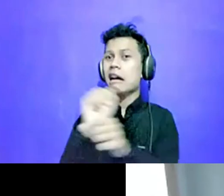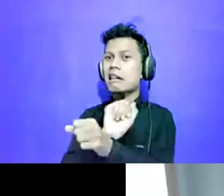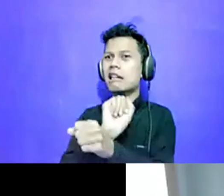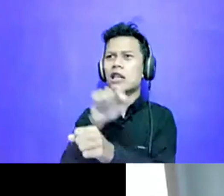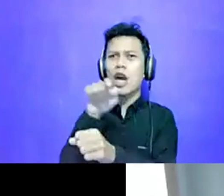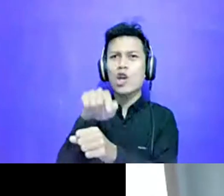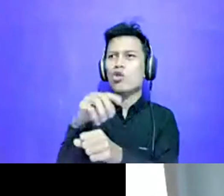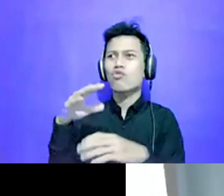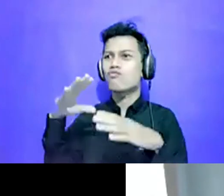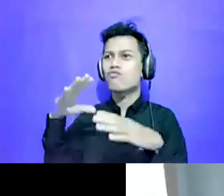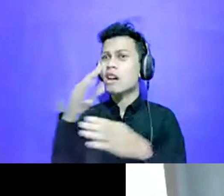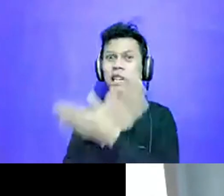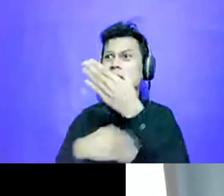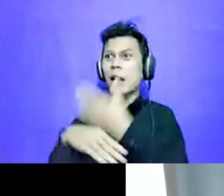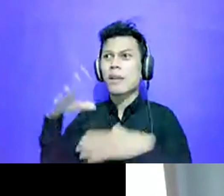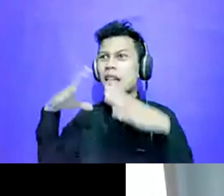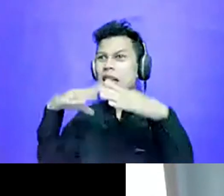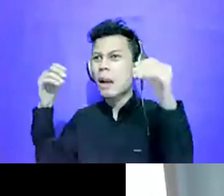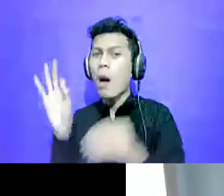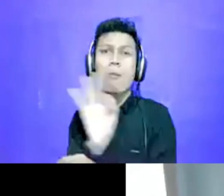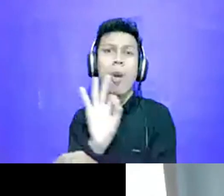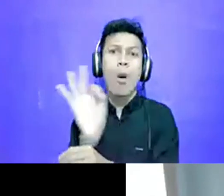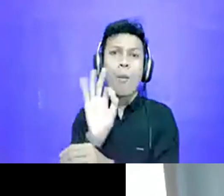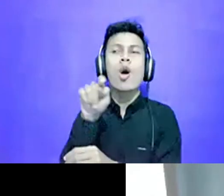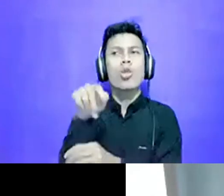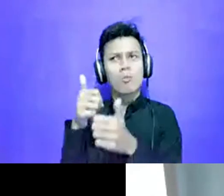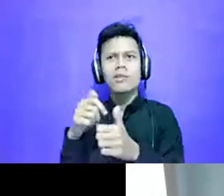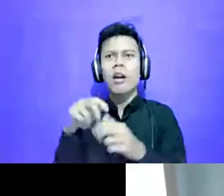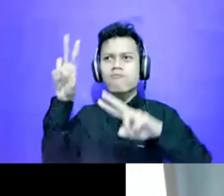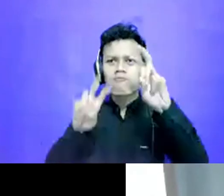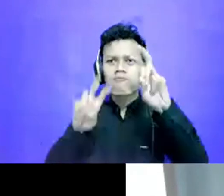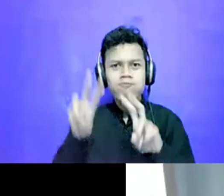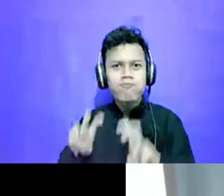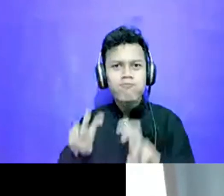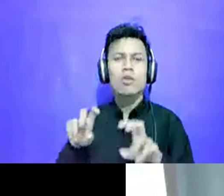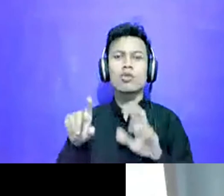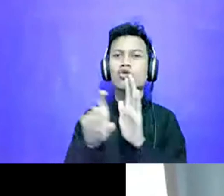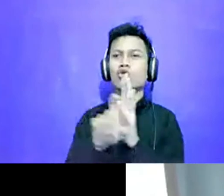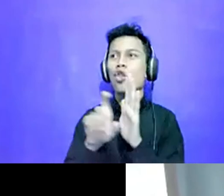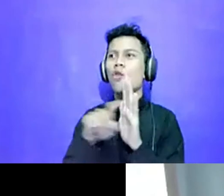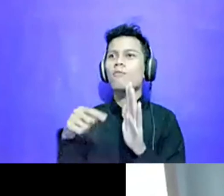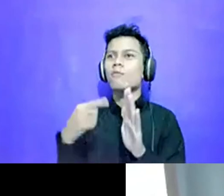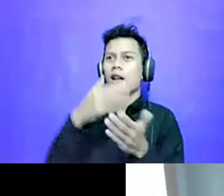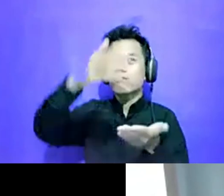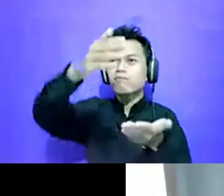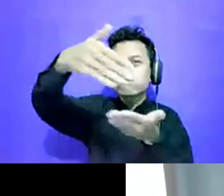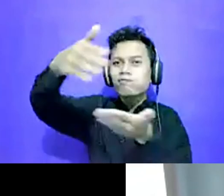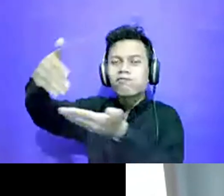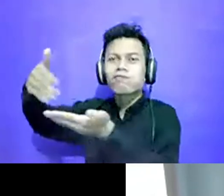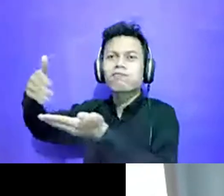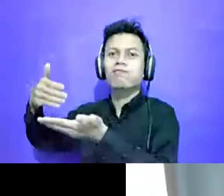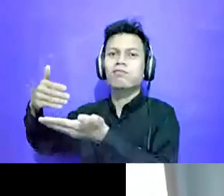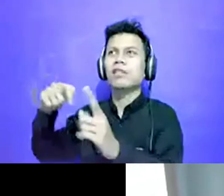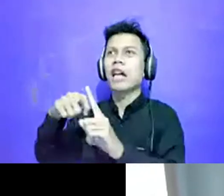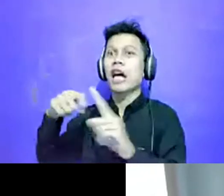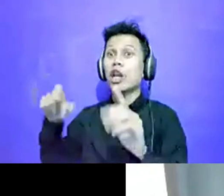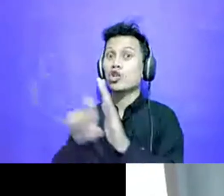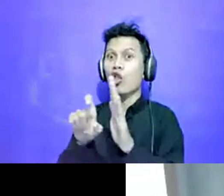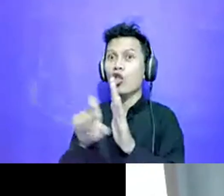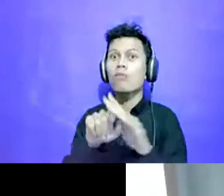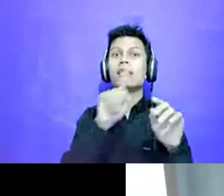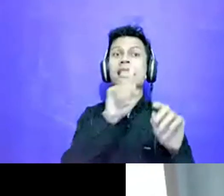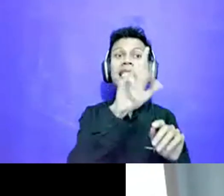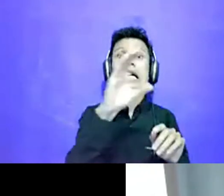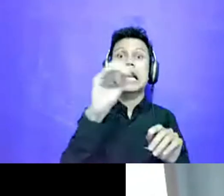sangat mungkin kita bikin risetnya. Mungkin kita bisa ngambil sampel misalnya dari 100 video yang